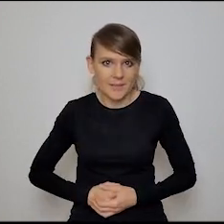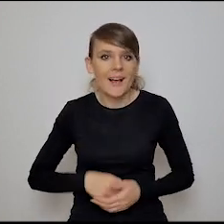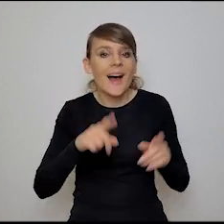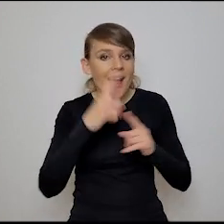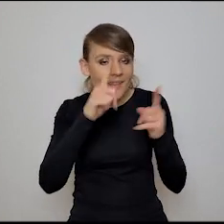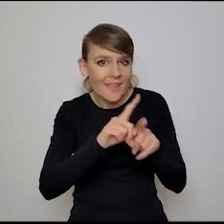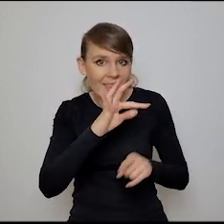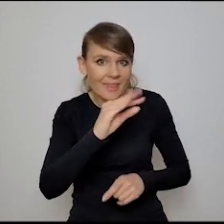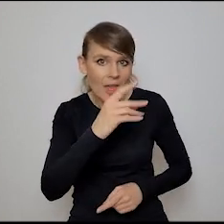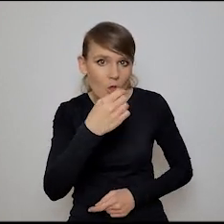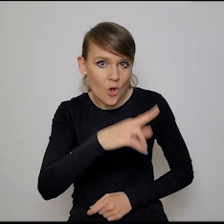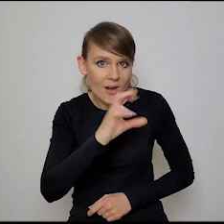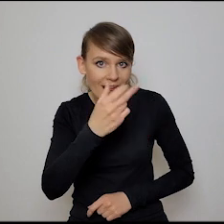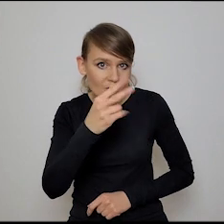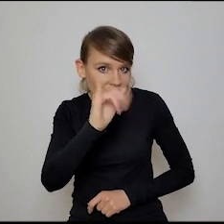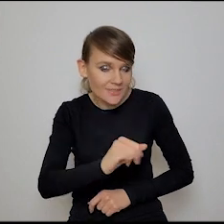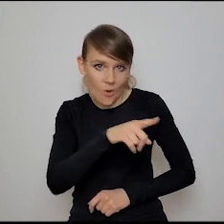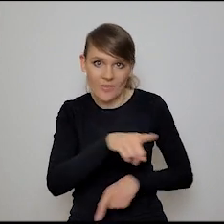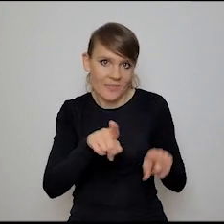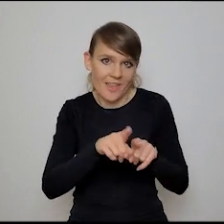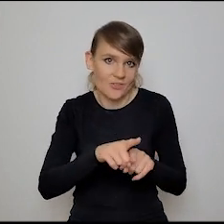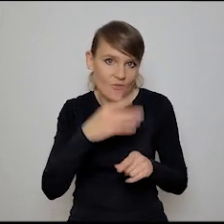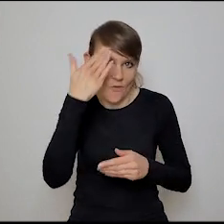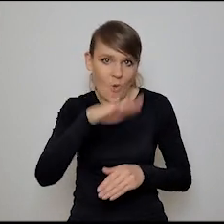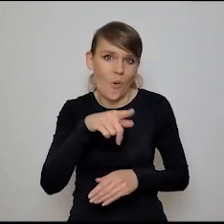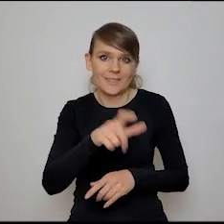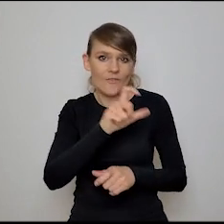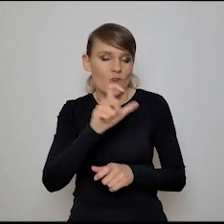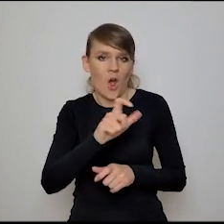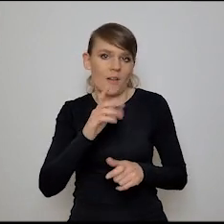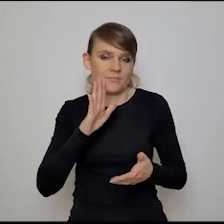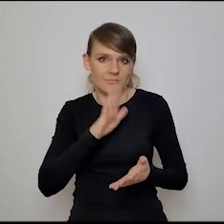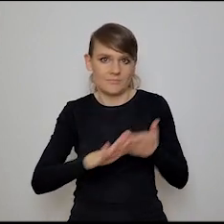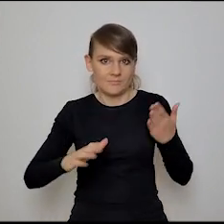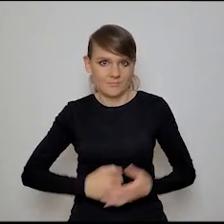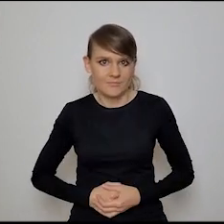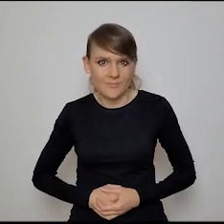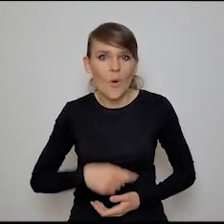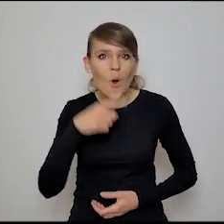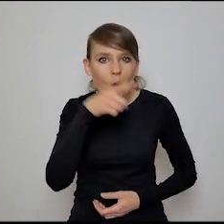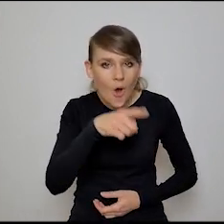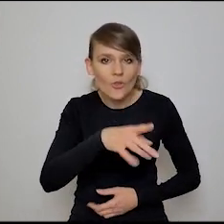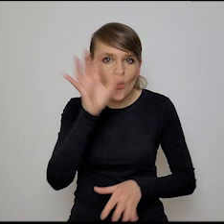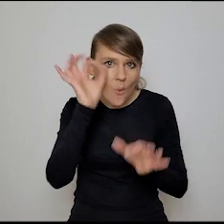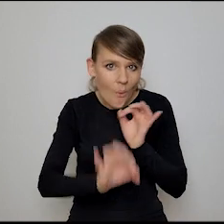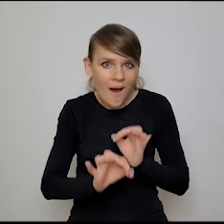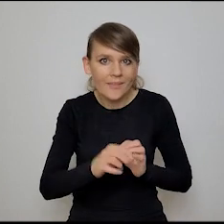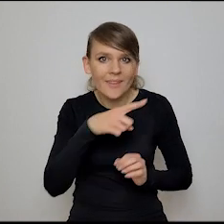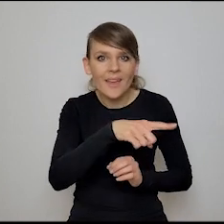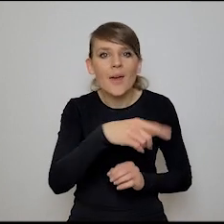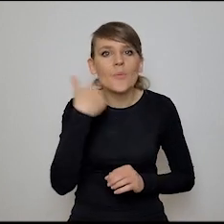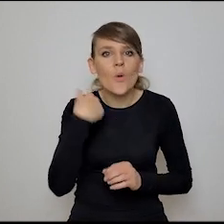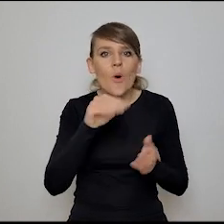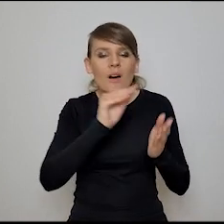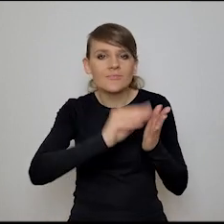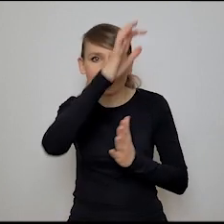Teodor Kaczyński. I to też jest po tej stronie. Czyli Una Bombe. No tak. No przecież on dokładnie o tym, był jego manifest.